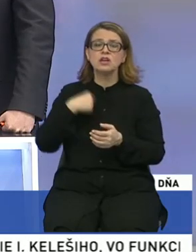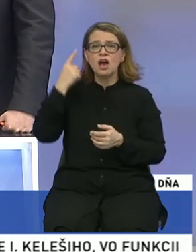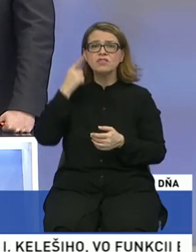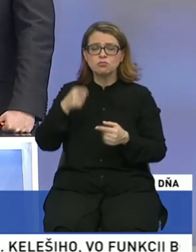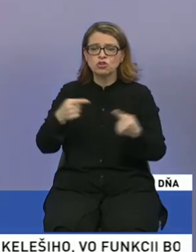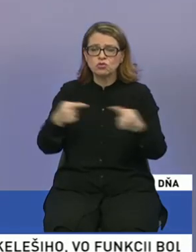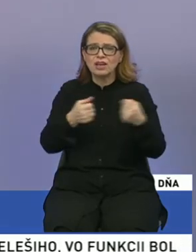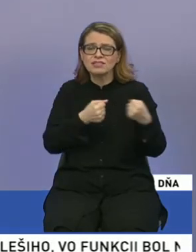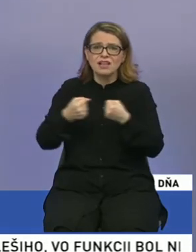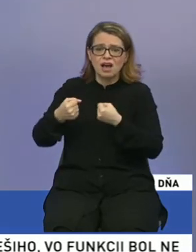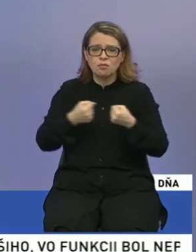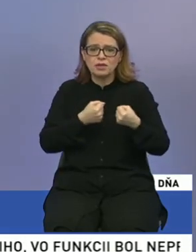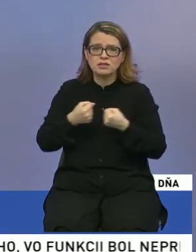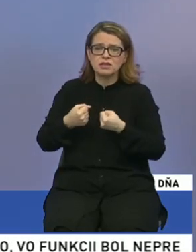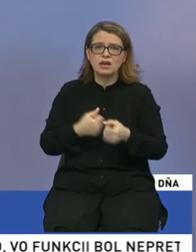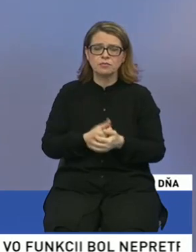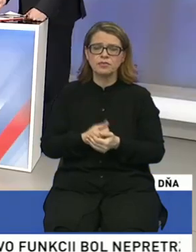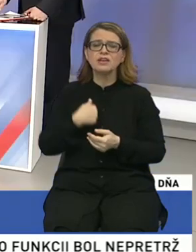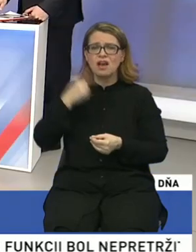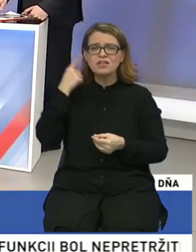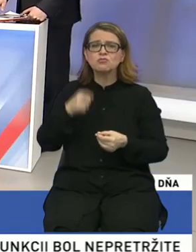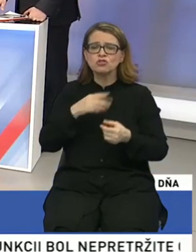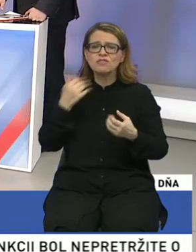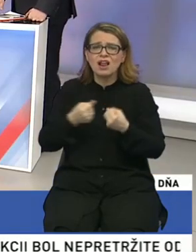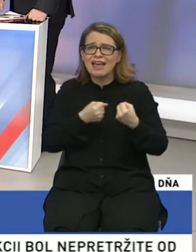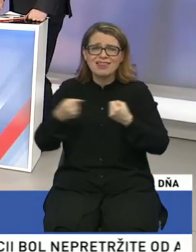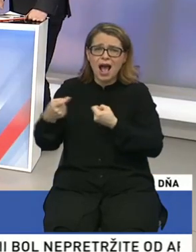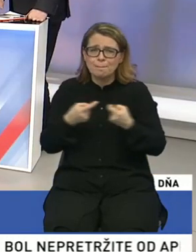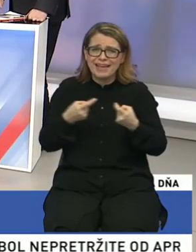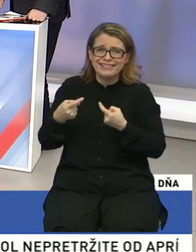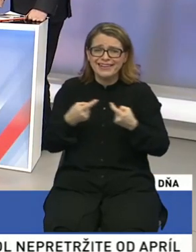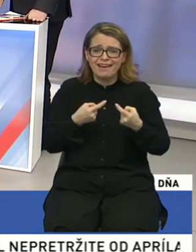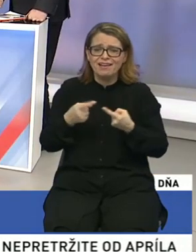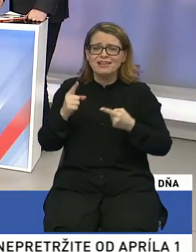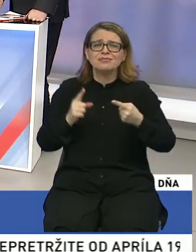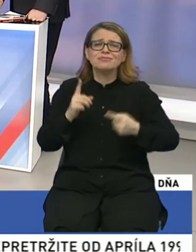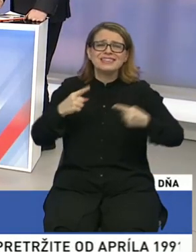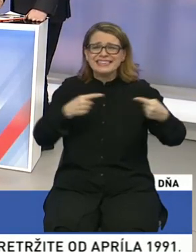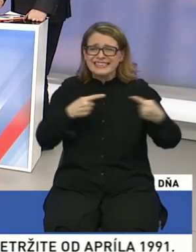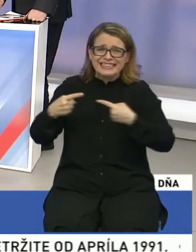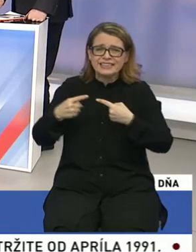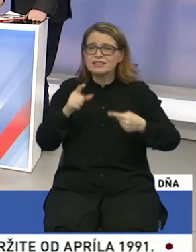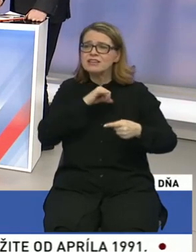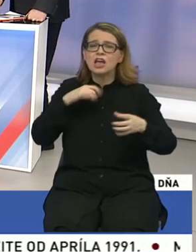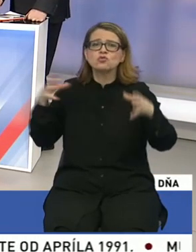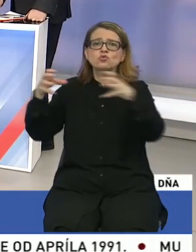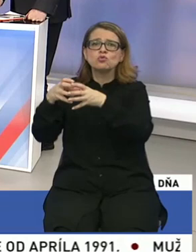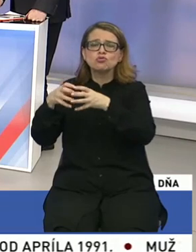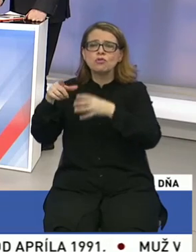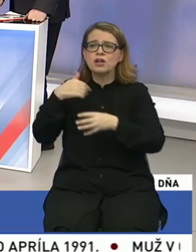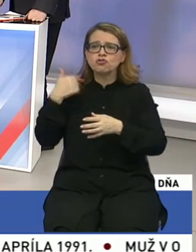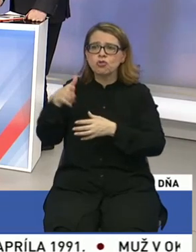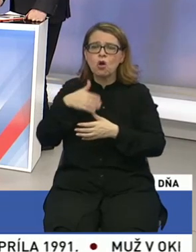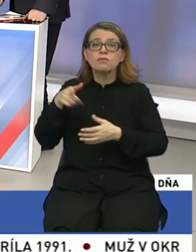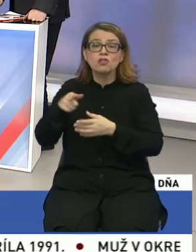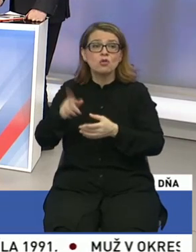V tom veľmi veľké napätie, že niektoré nechcú zlučovať tie školy, ale to niekto musí moderovať, to musí byť